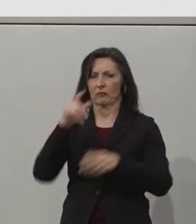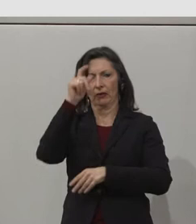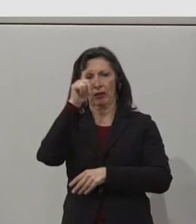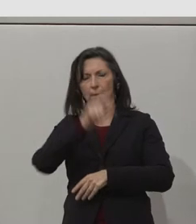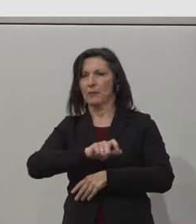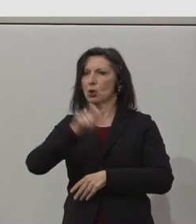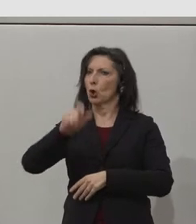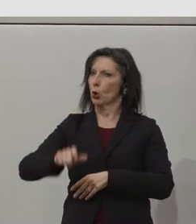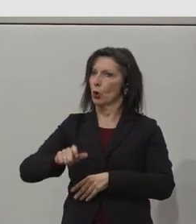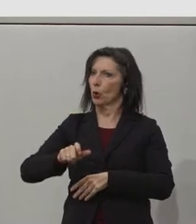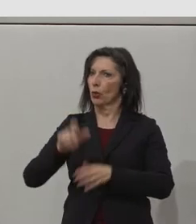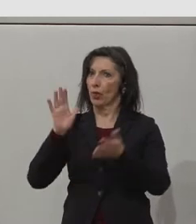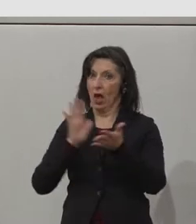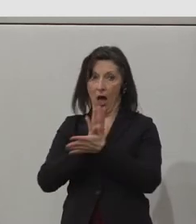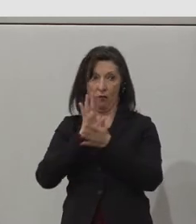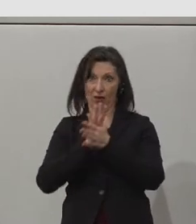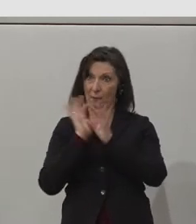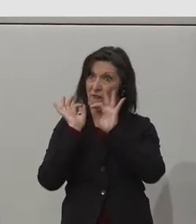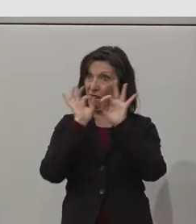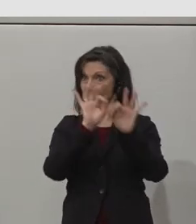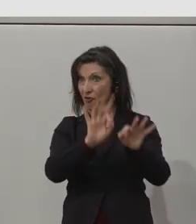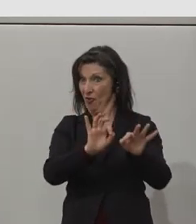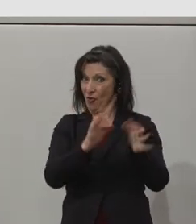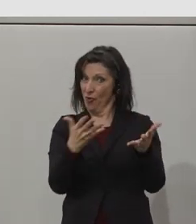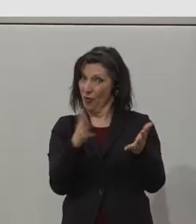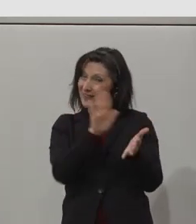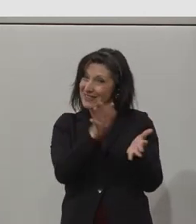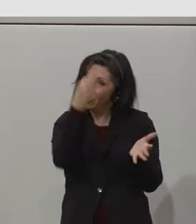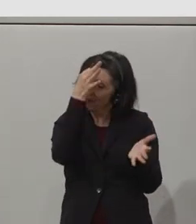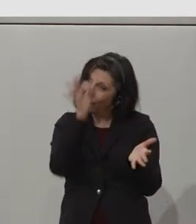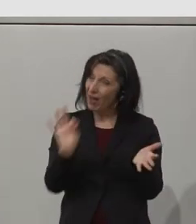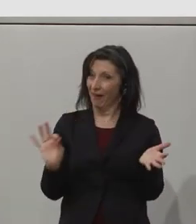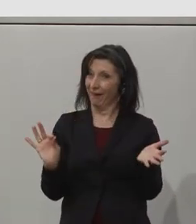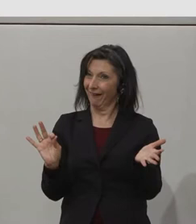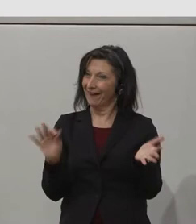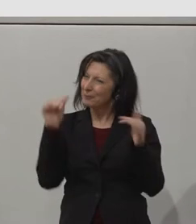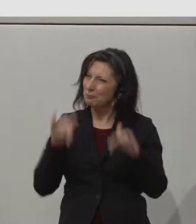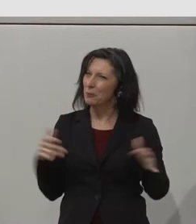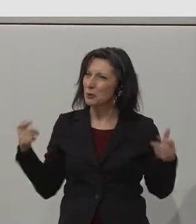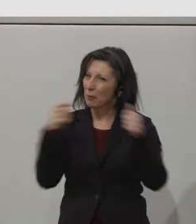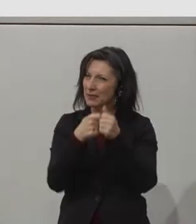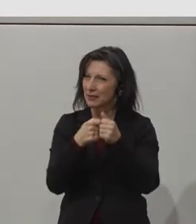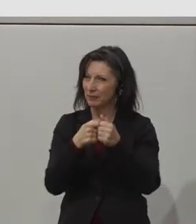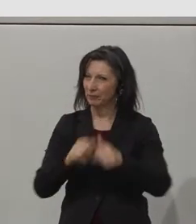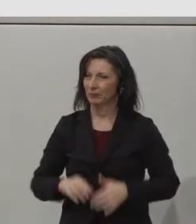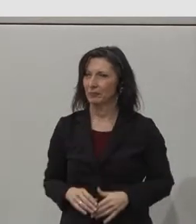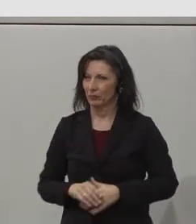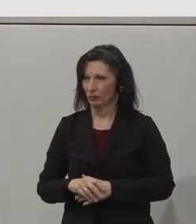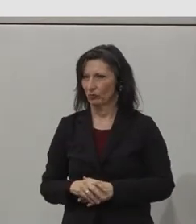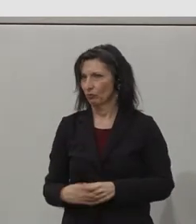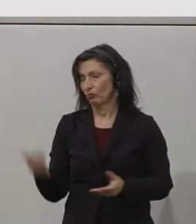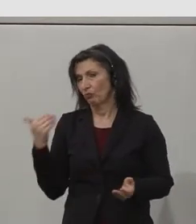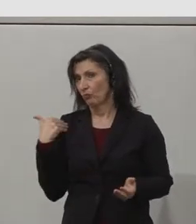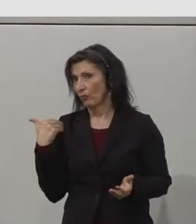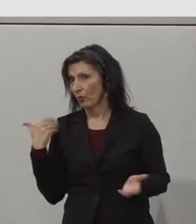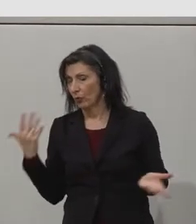roles that our graduates have done in the past include, you know, working at reception. So in the photo there, you'll see one of